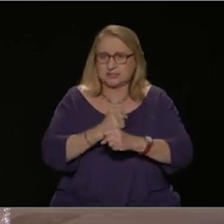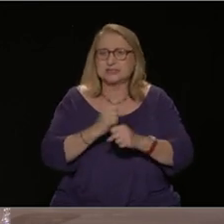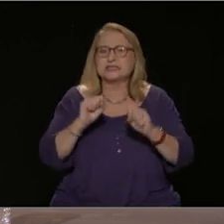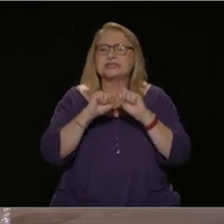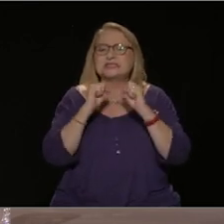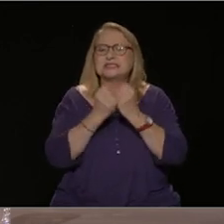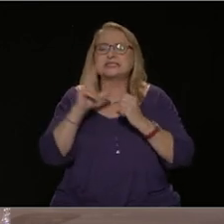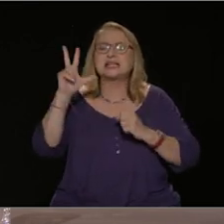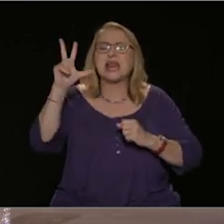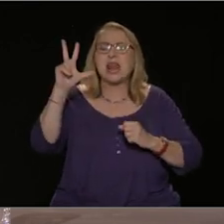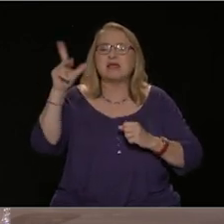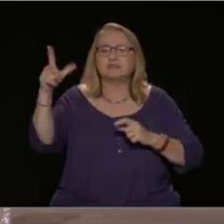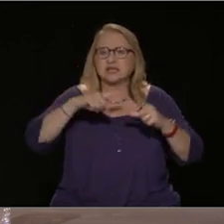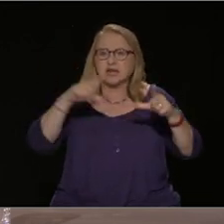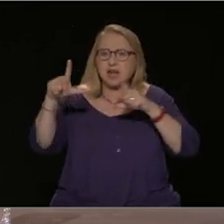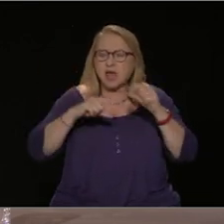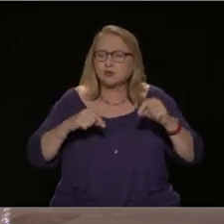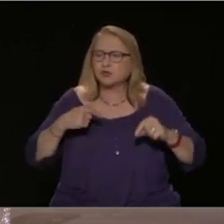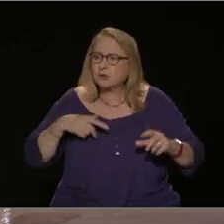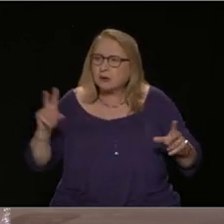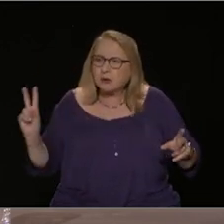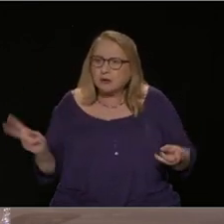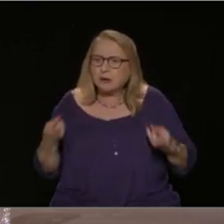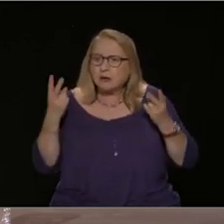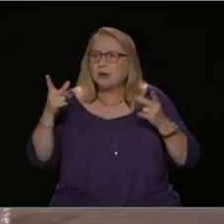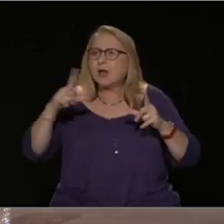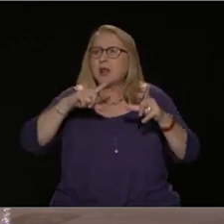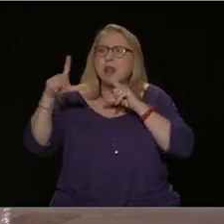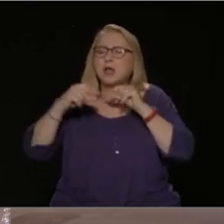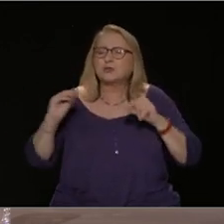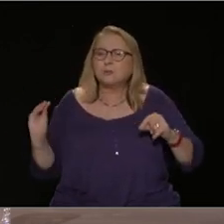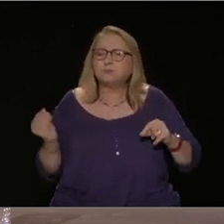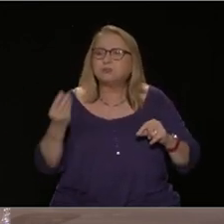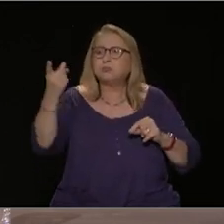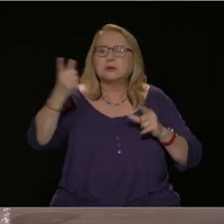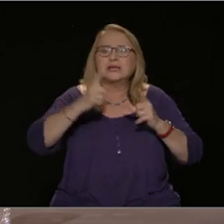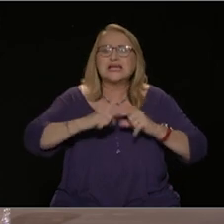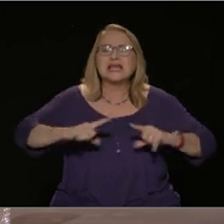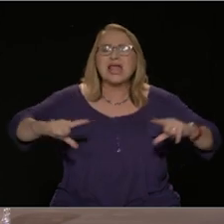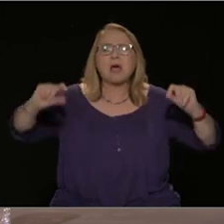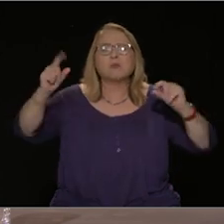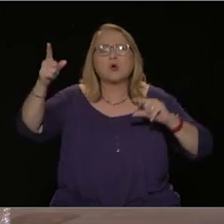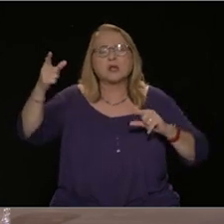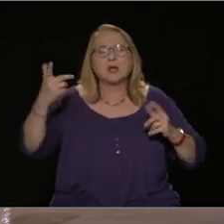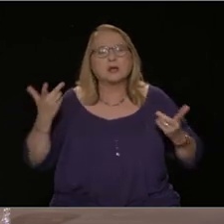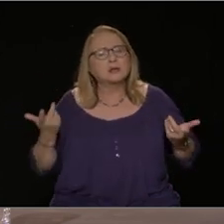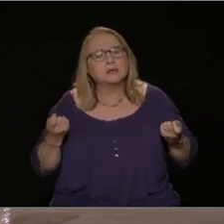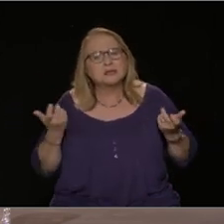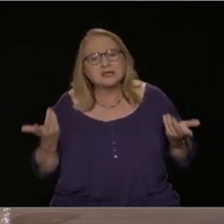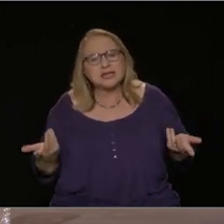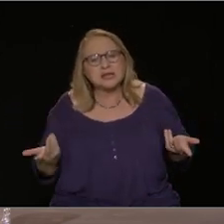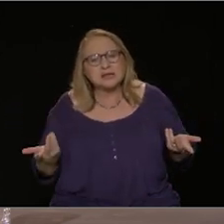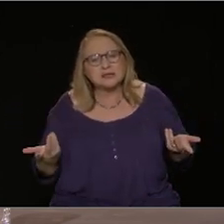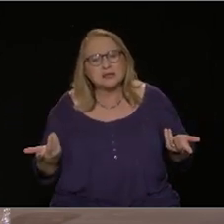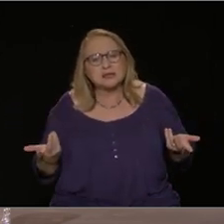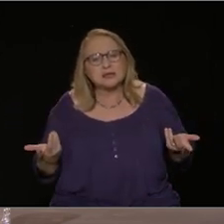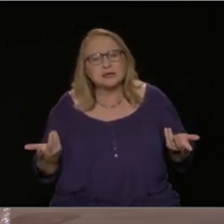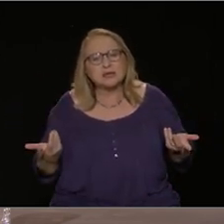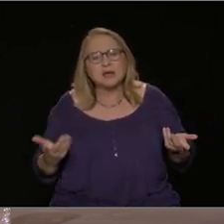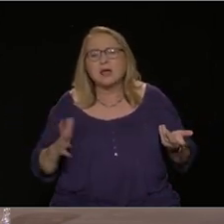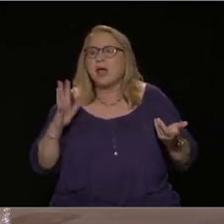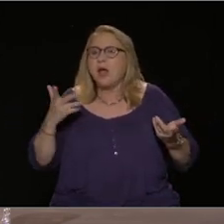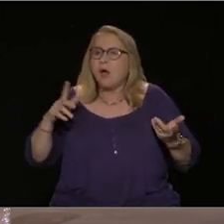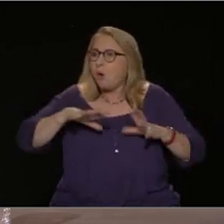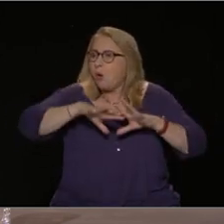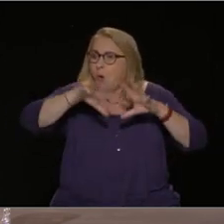ανοίγει γραφείο το ΝΑΤΟ στην Ιαπωνία. Δεν οδηγούν αυτά στον όλεθρο, αν δεν τα σταματήσουν οι εργατικές τάξεις και οι λαοί σε όλο τον κόσμο με τους